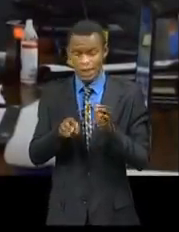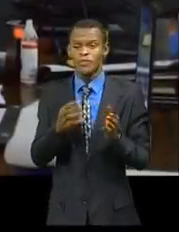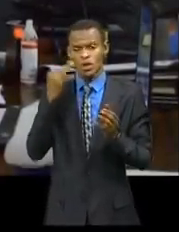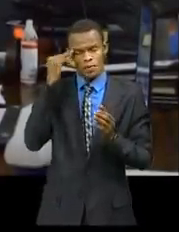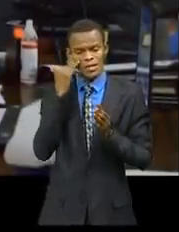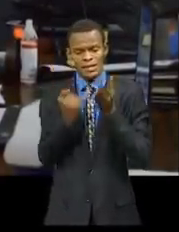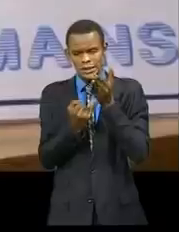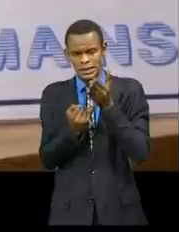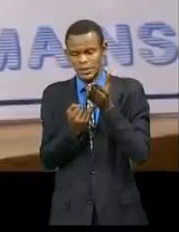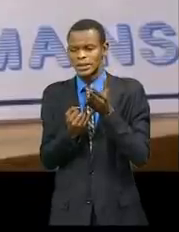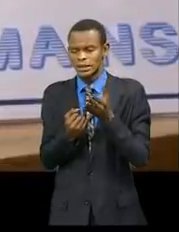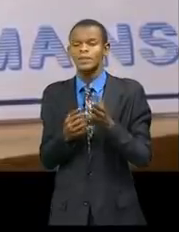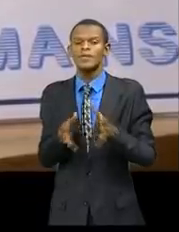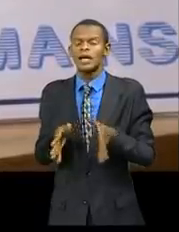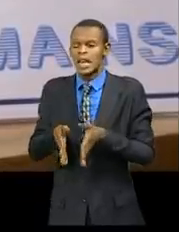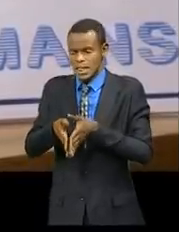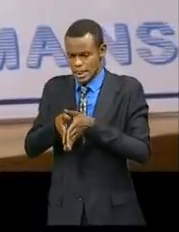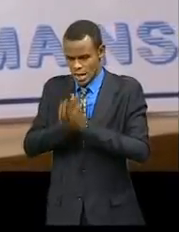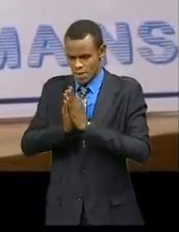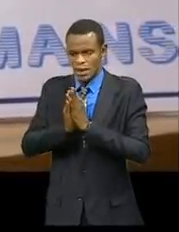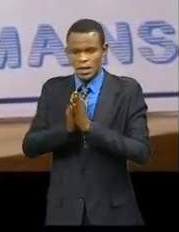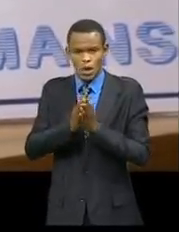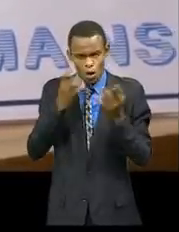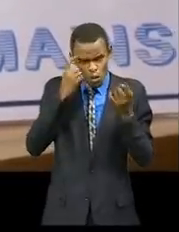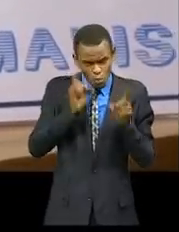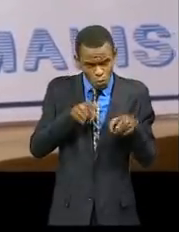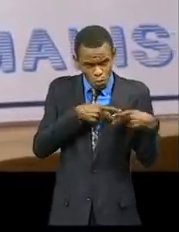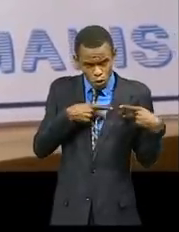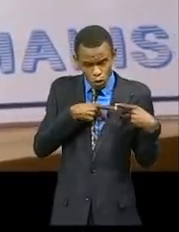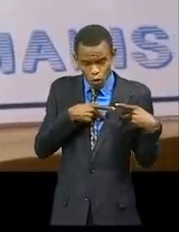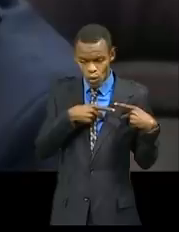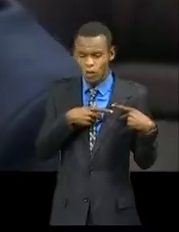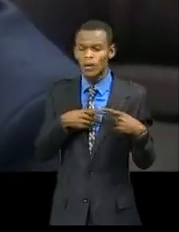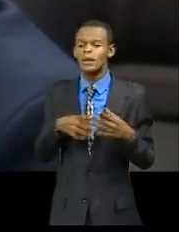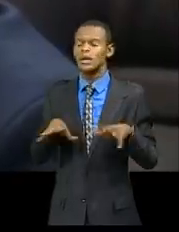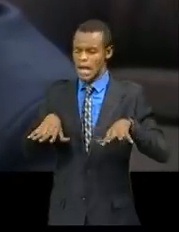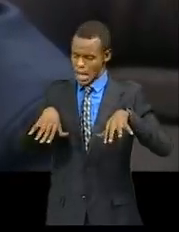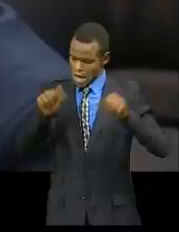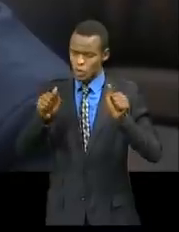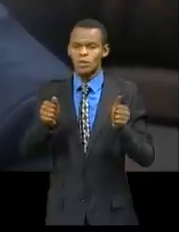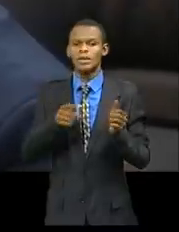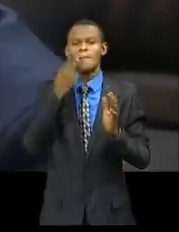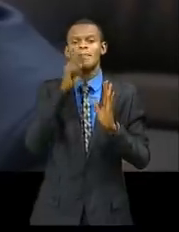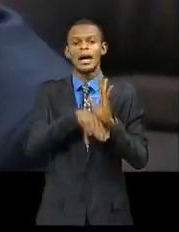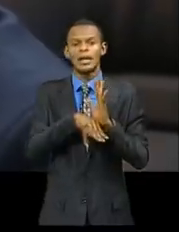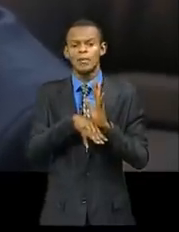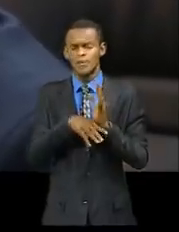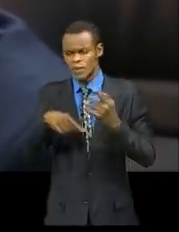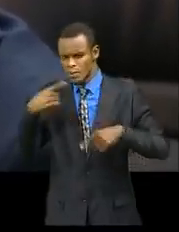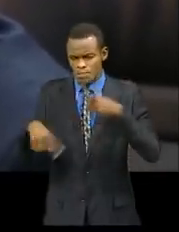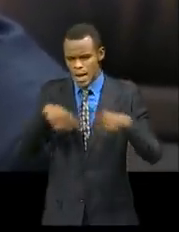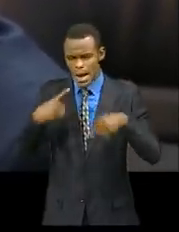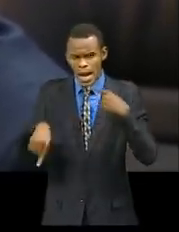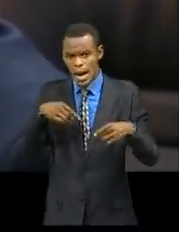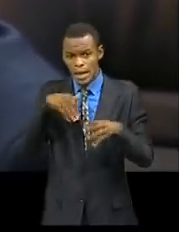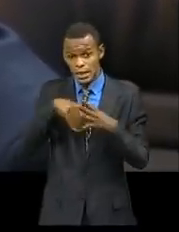République en vue de permettre sa ratification au Parlement. Après débat et délibération, ce texte a été